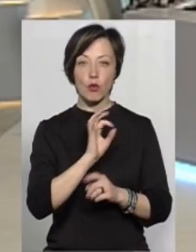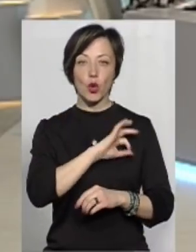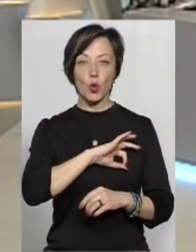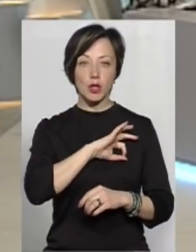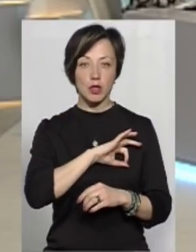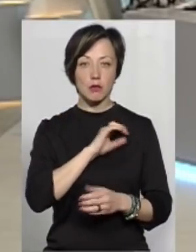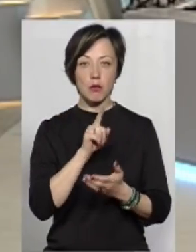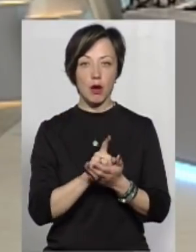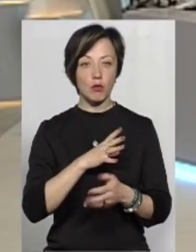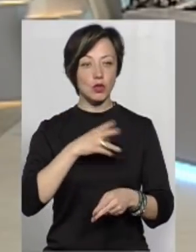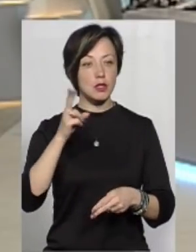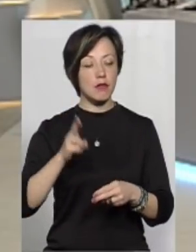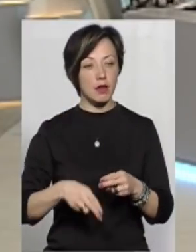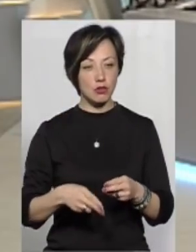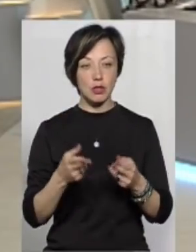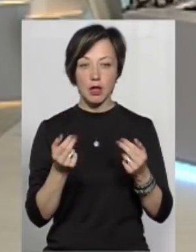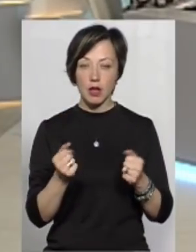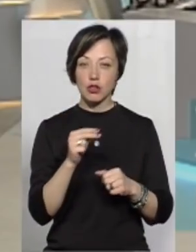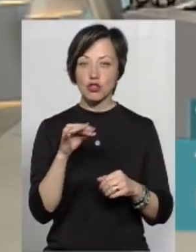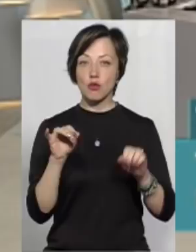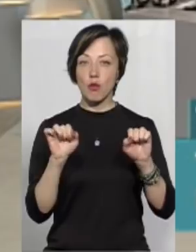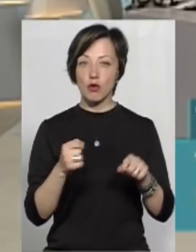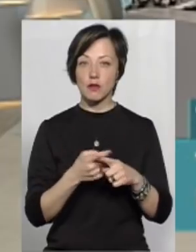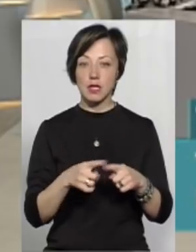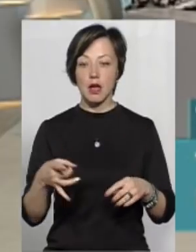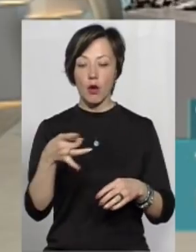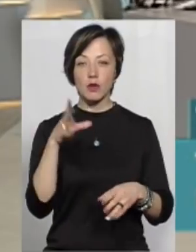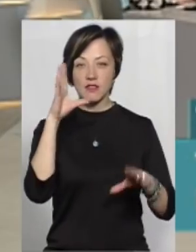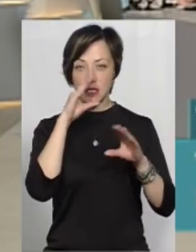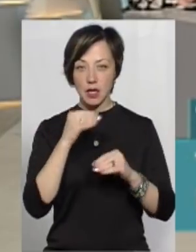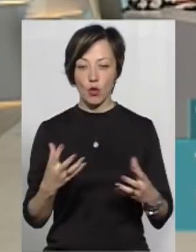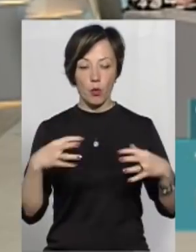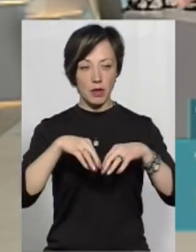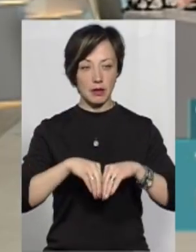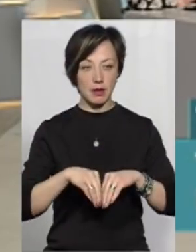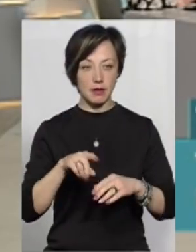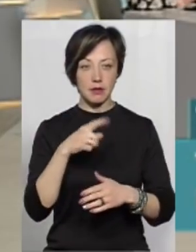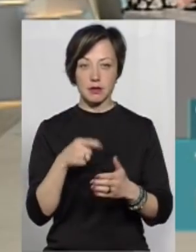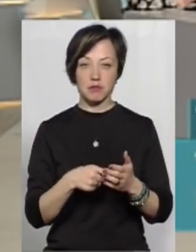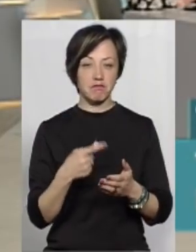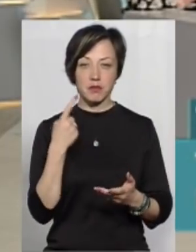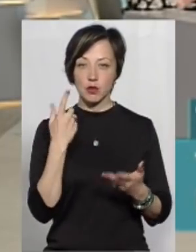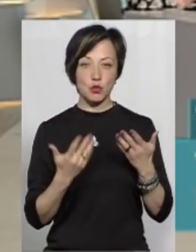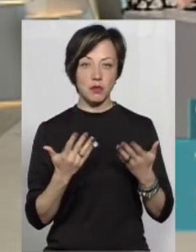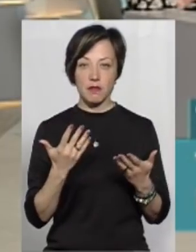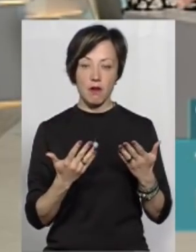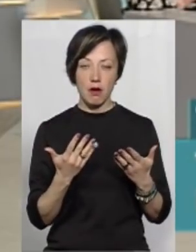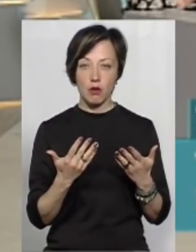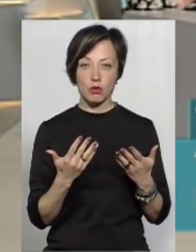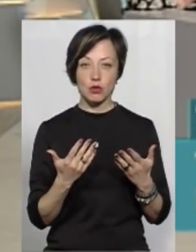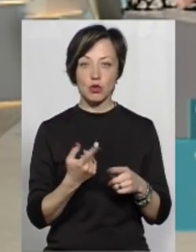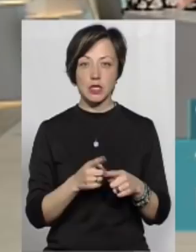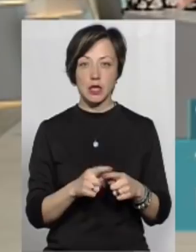має бути завершена, так? Чи можуть в цих районах встигнути добровільно об'єднатися? Сумніваюся, що вони вже